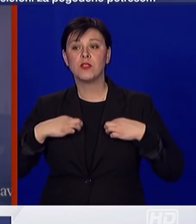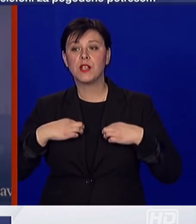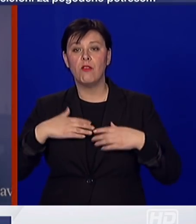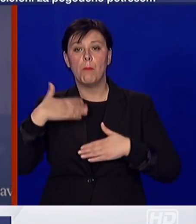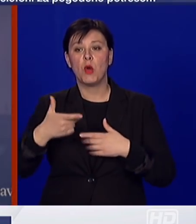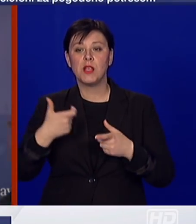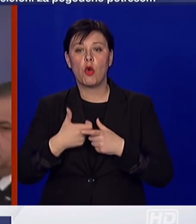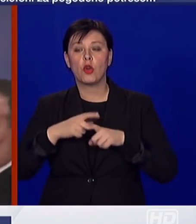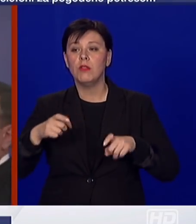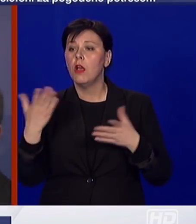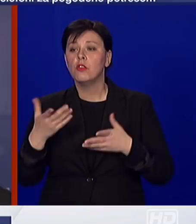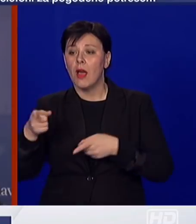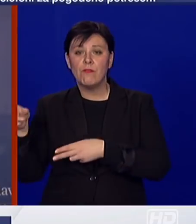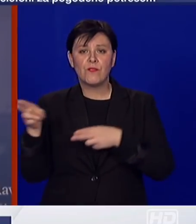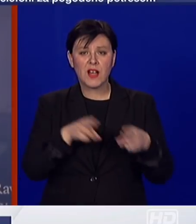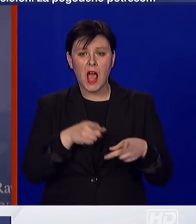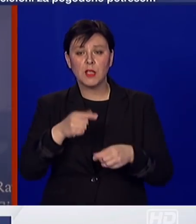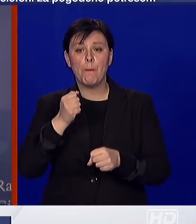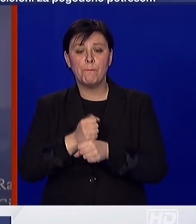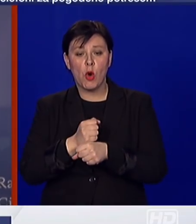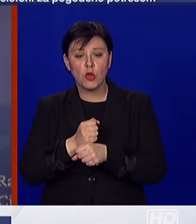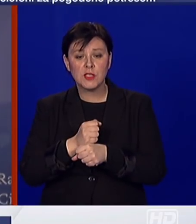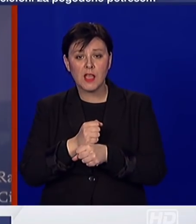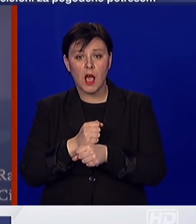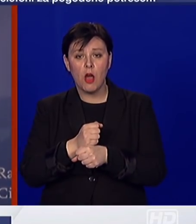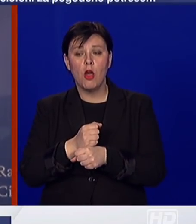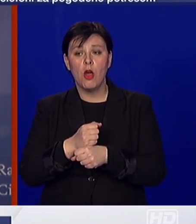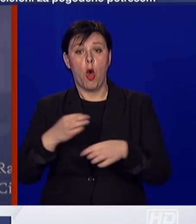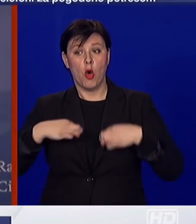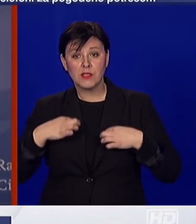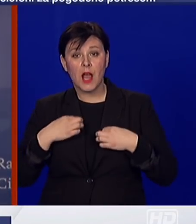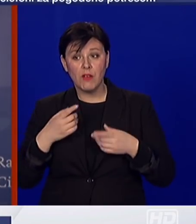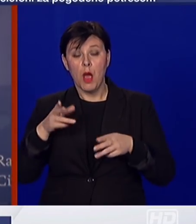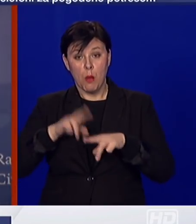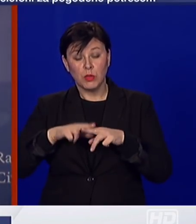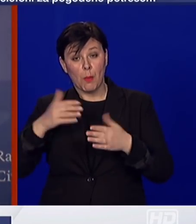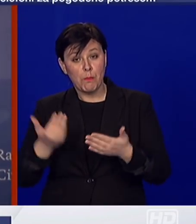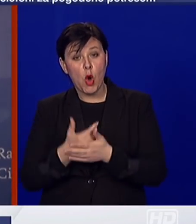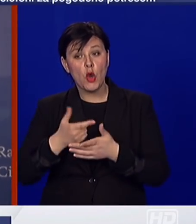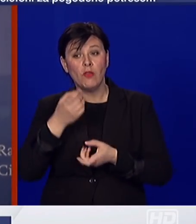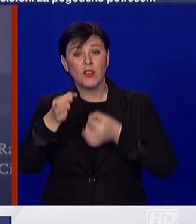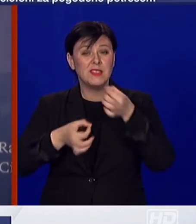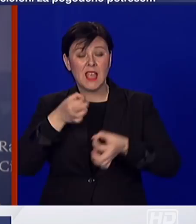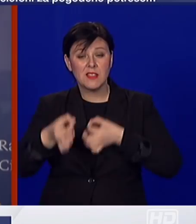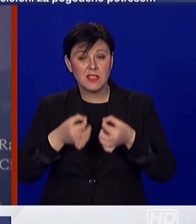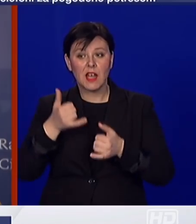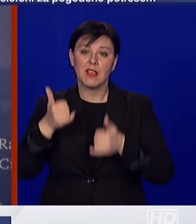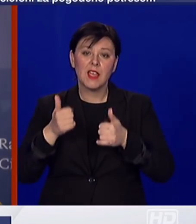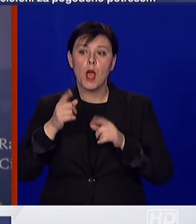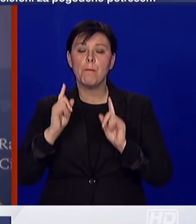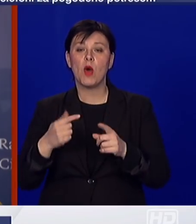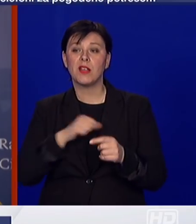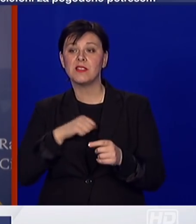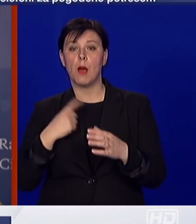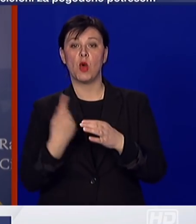procedura kad se oni vrate na posao nakon tog određenog vremenskog roka? Hoće li se njih testirati i hoće li oni morati ići u samoizolaciju